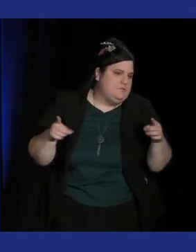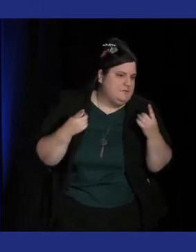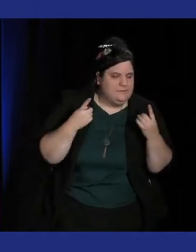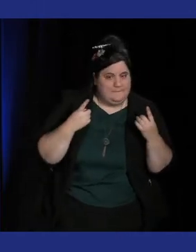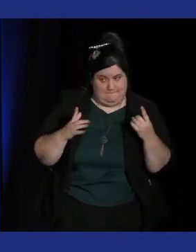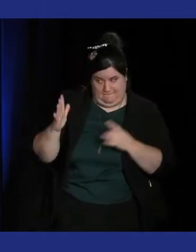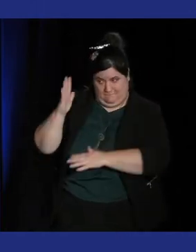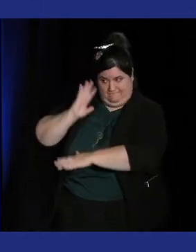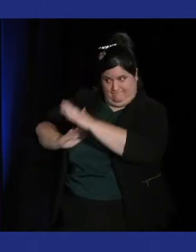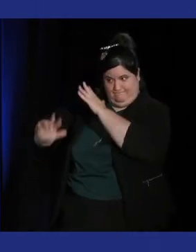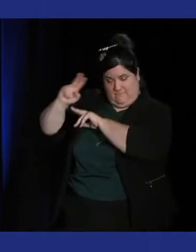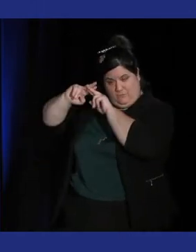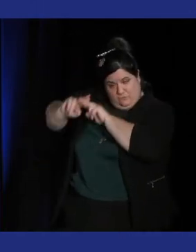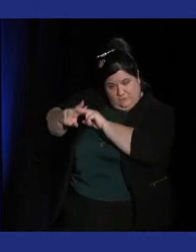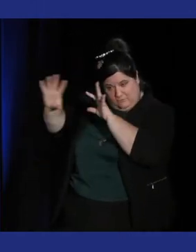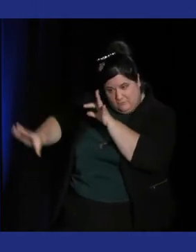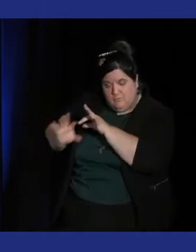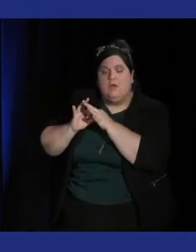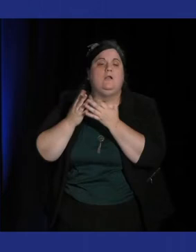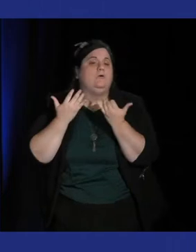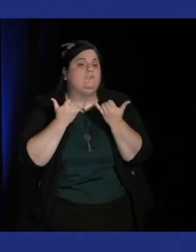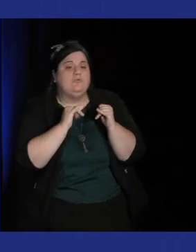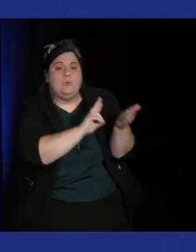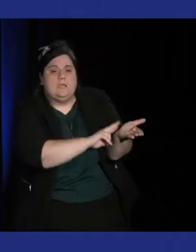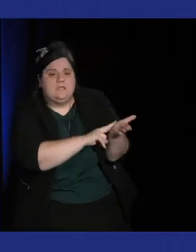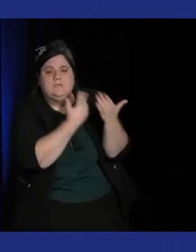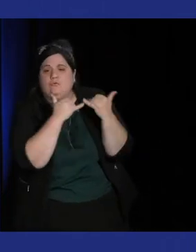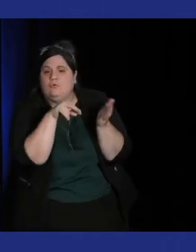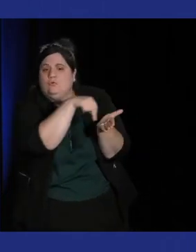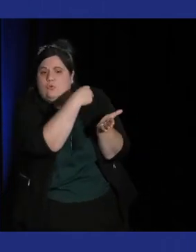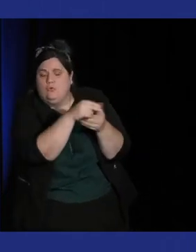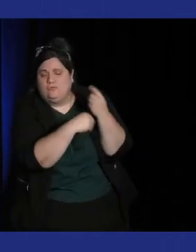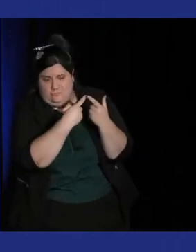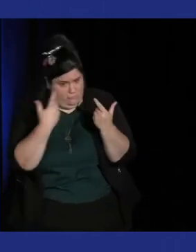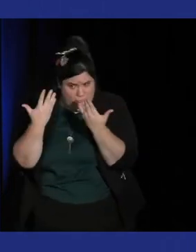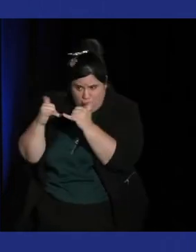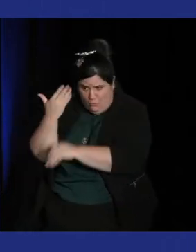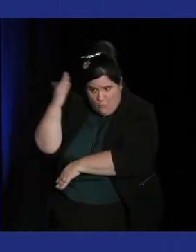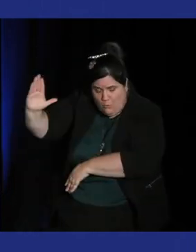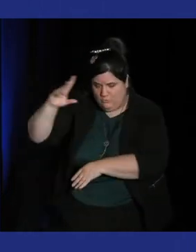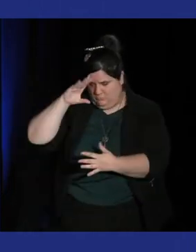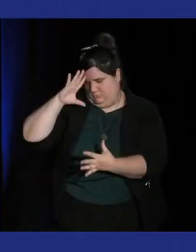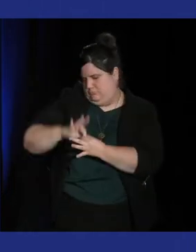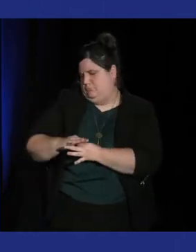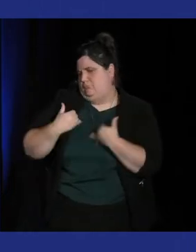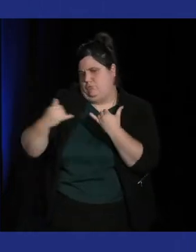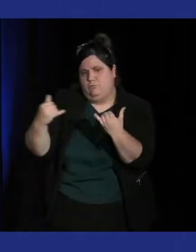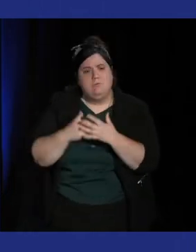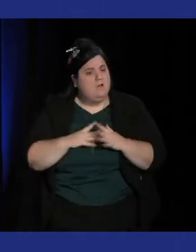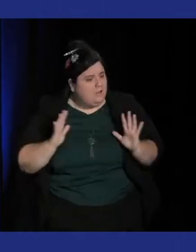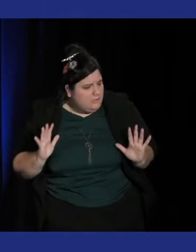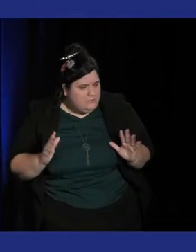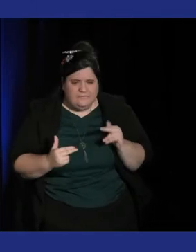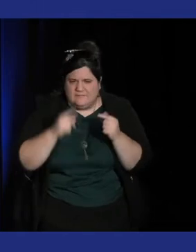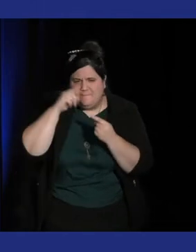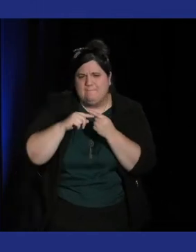au souvenir qu'on a d'un jeu que ce soit dans un jeu musical ou dans n'importe quel genre de jeu on va pas se souvenir spécifiquement d'un Leven Design si on